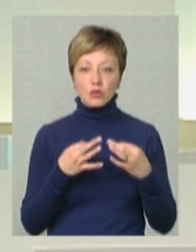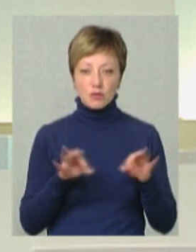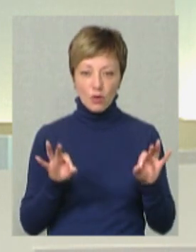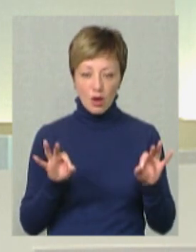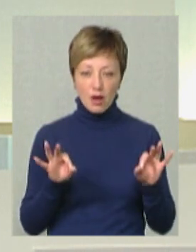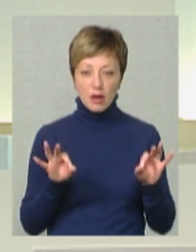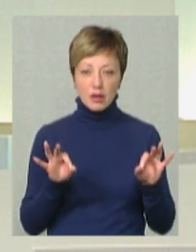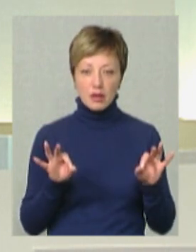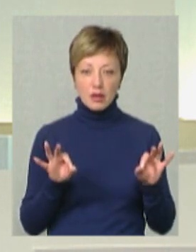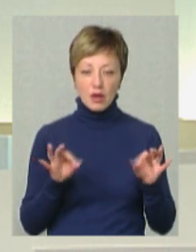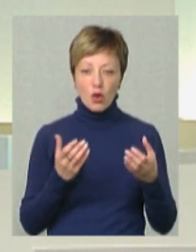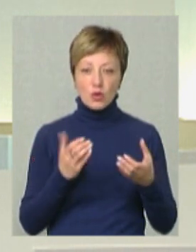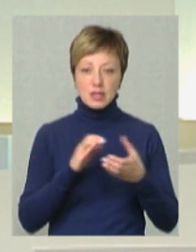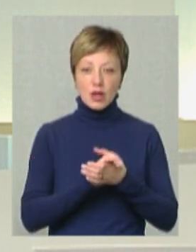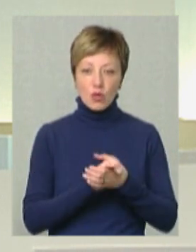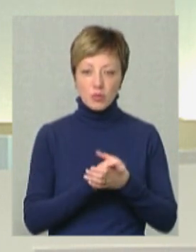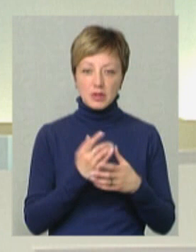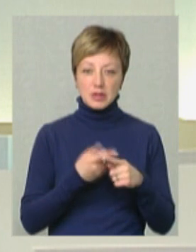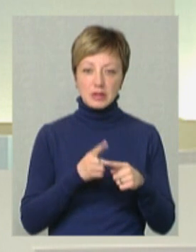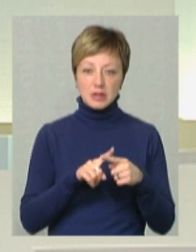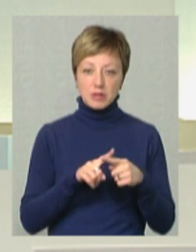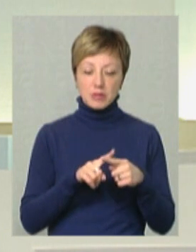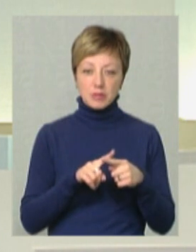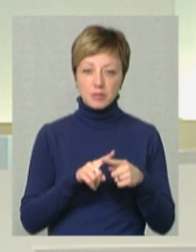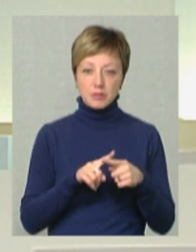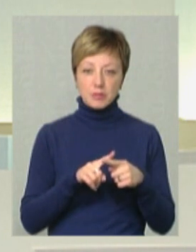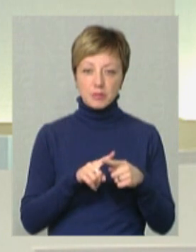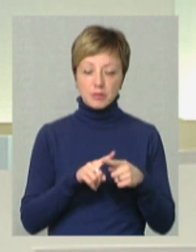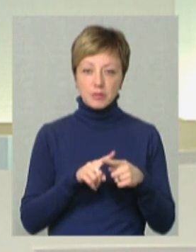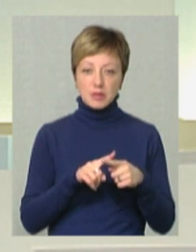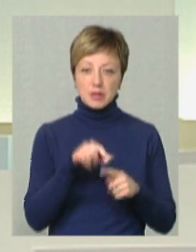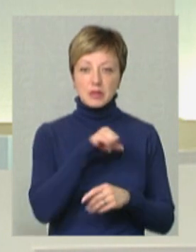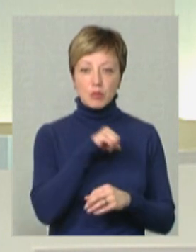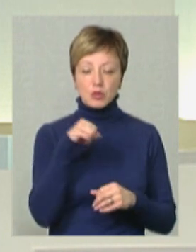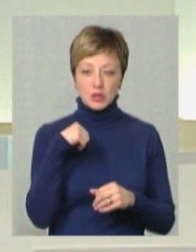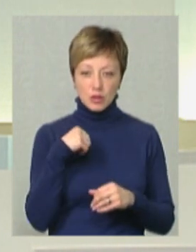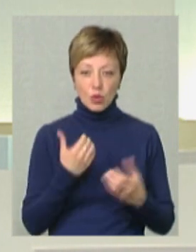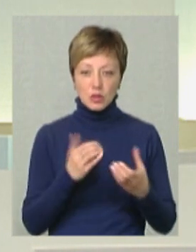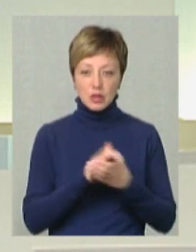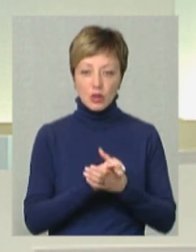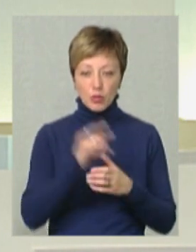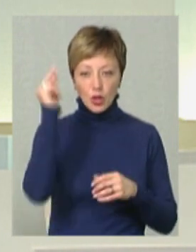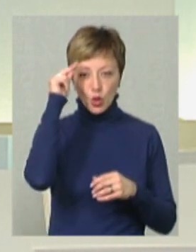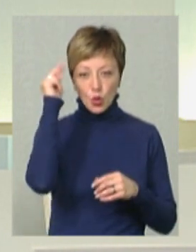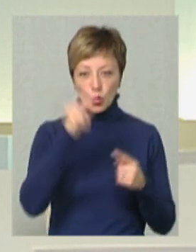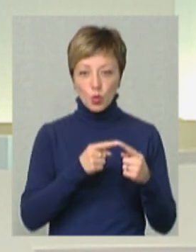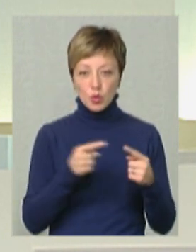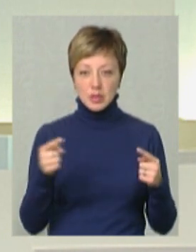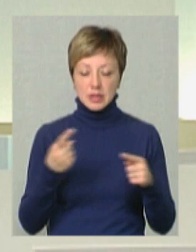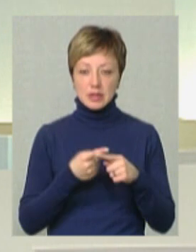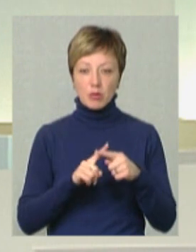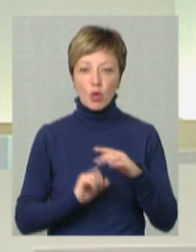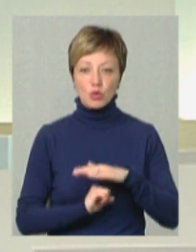самостійно ознайомитись, пройти курс з цими